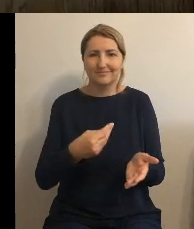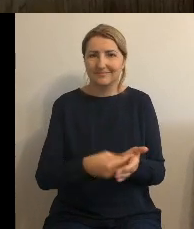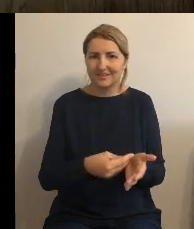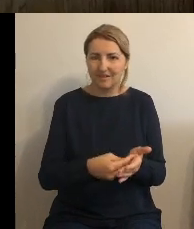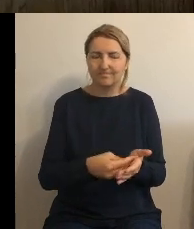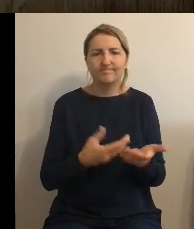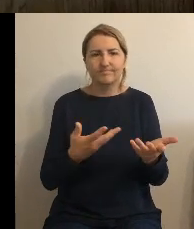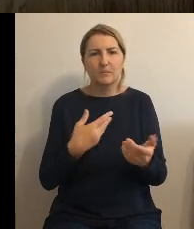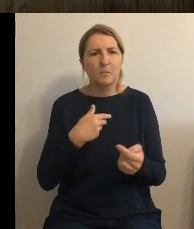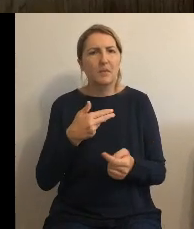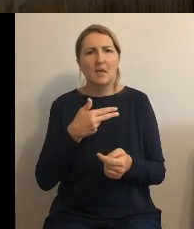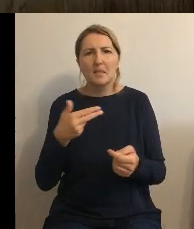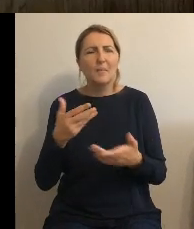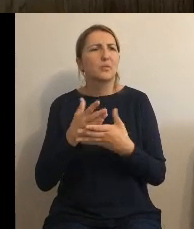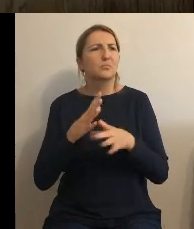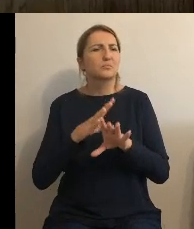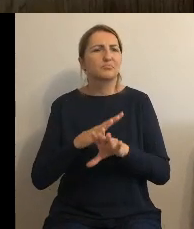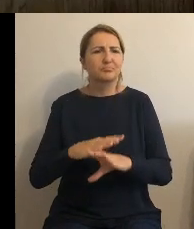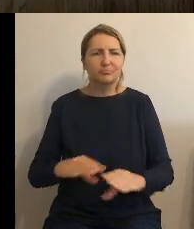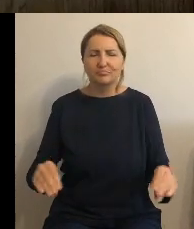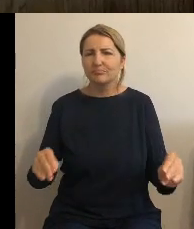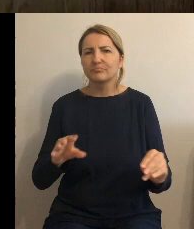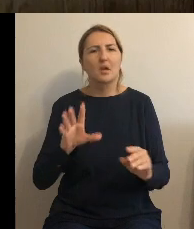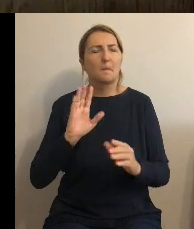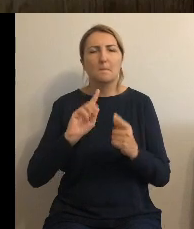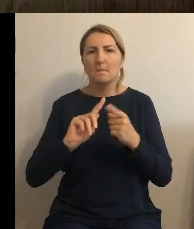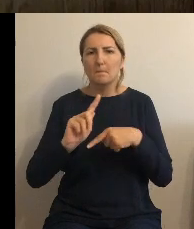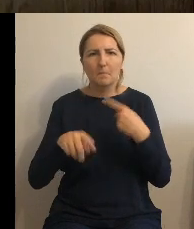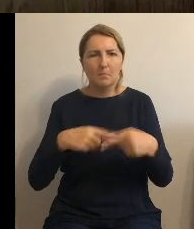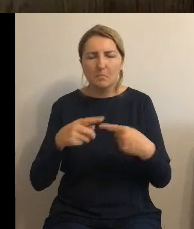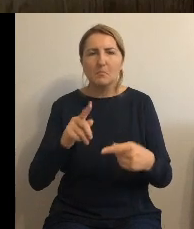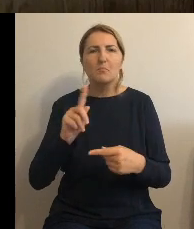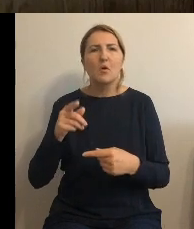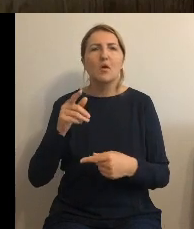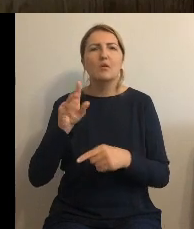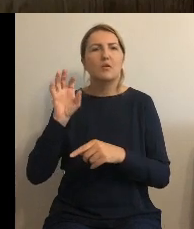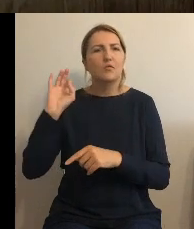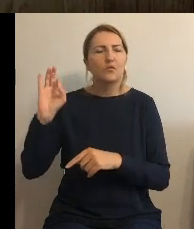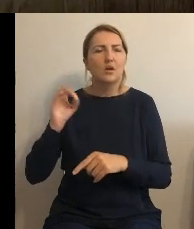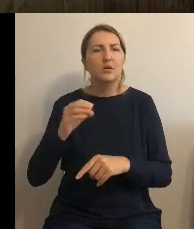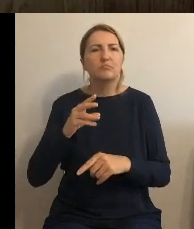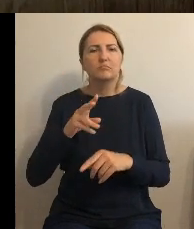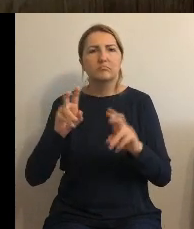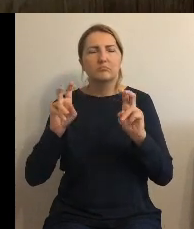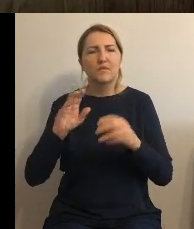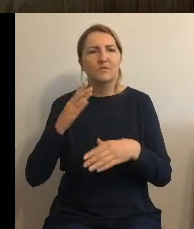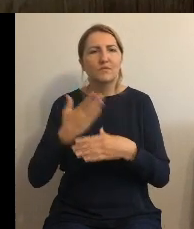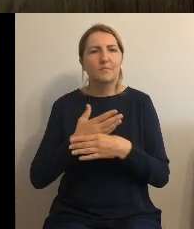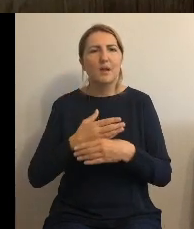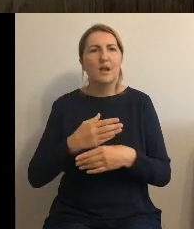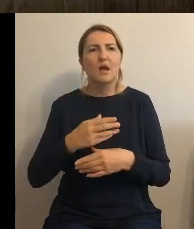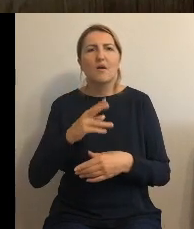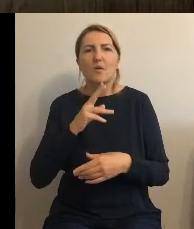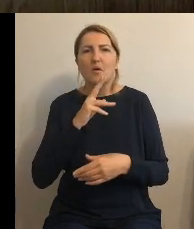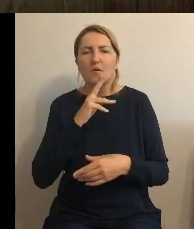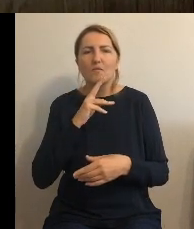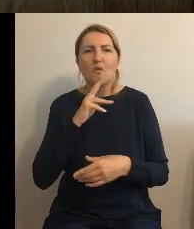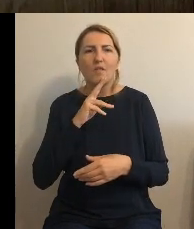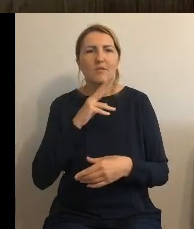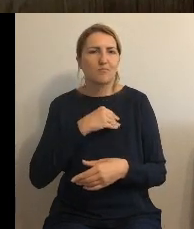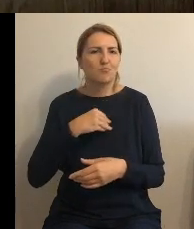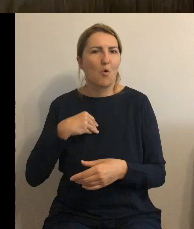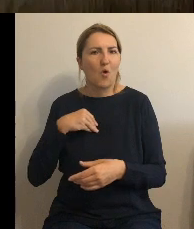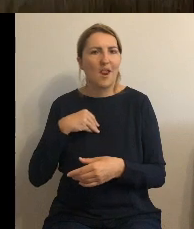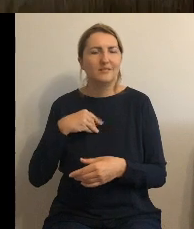no i temat ucichł ponieważ wody polskie przysłały nam w odpowiedzi kilka zapytań te zapytania trzeba